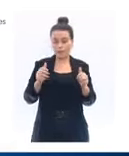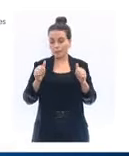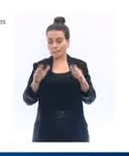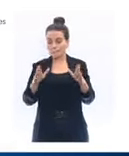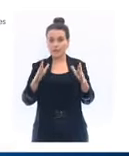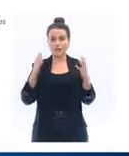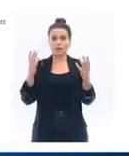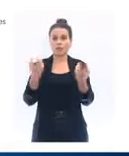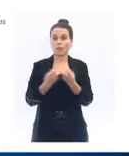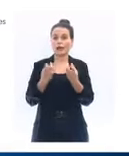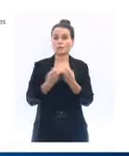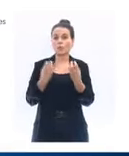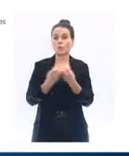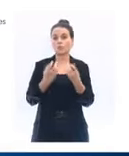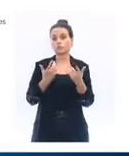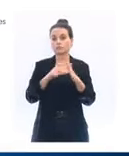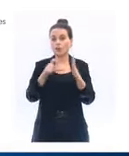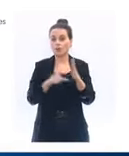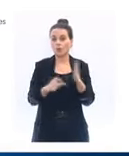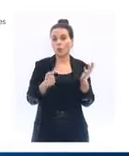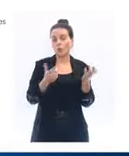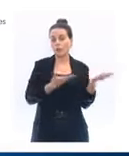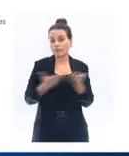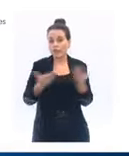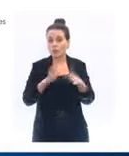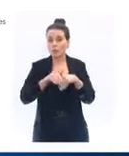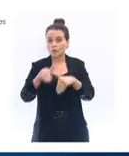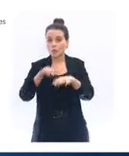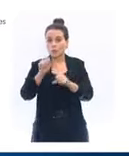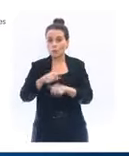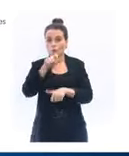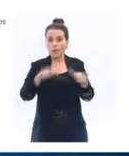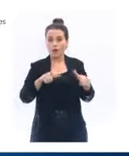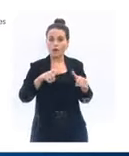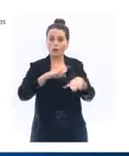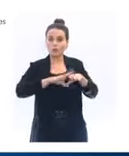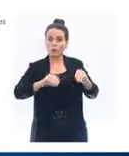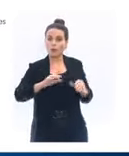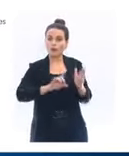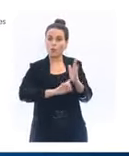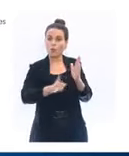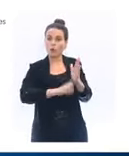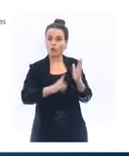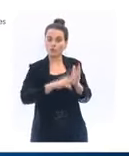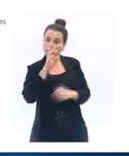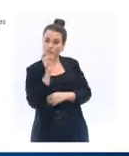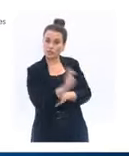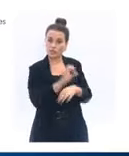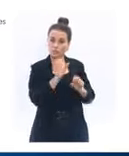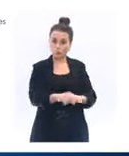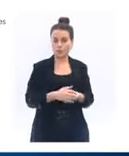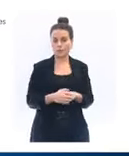livraison et le retrait de commandes. Tous les rassemblements sont interdits sur la voie publique,